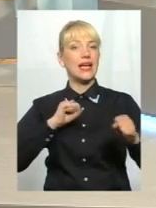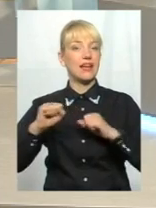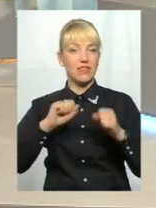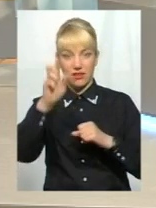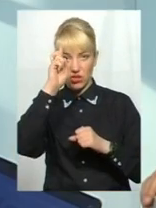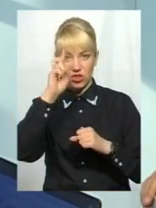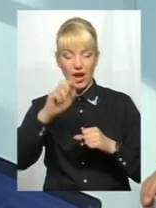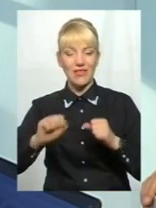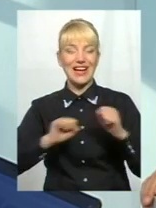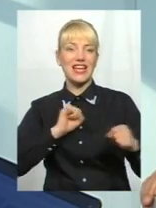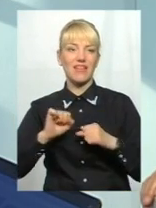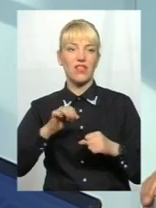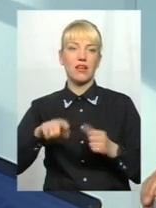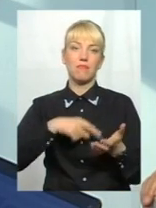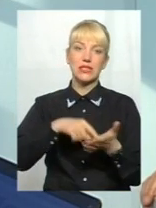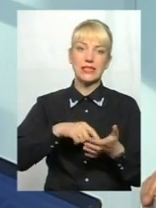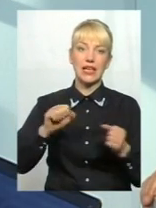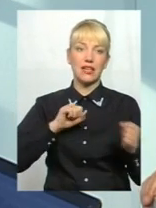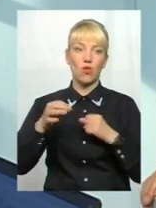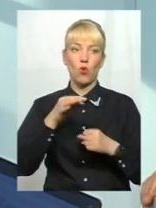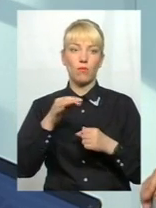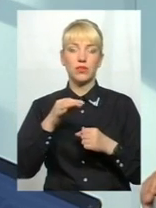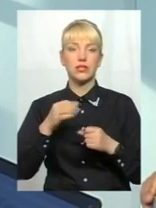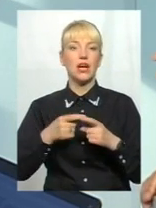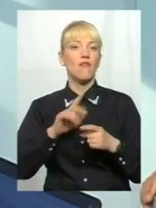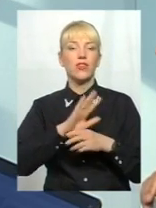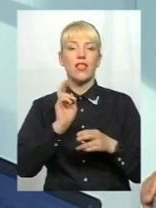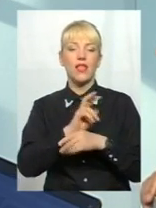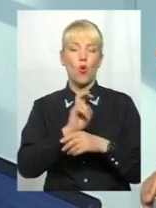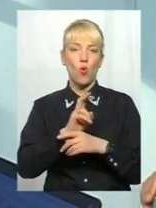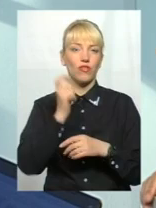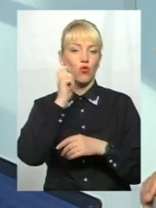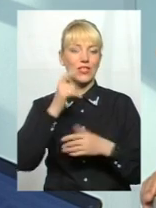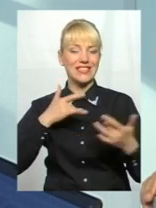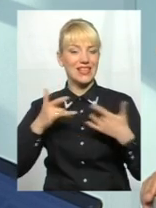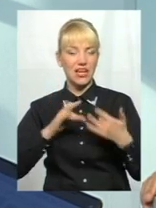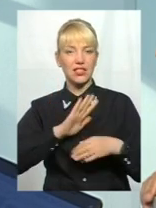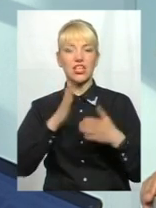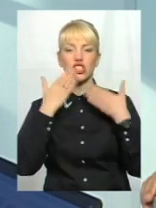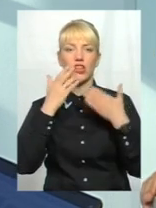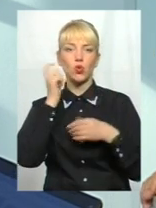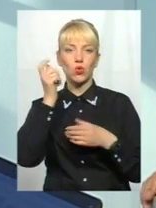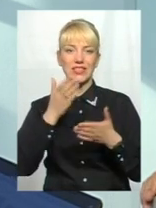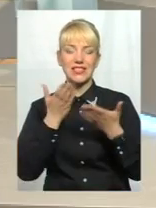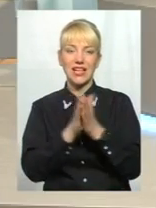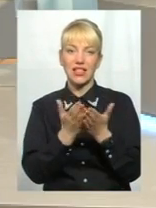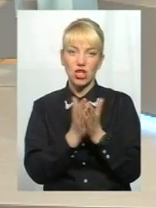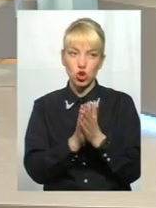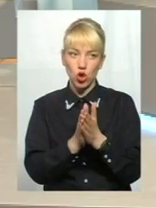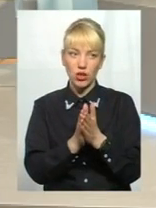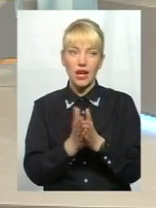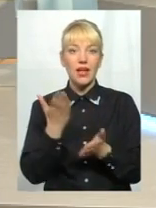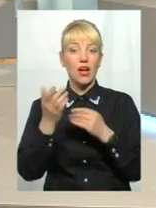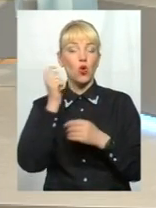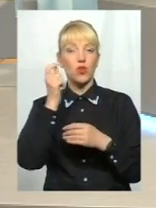керівників міста, керівників області, вони не ходять в український театр, вони, значить, не читають українських книжок. Якщо український,